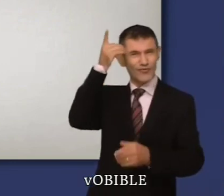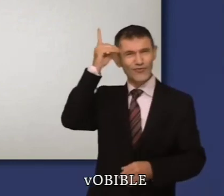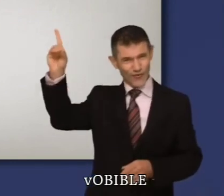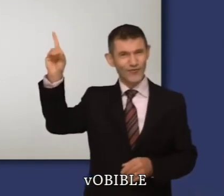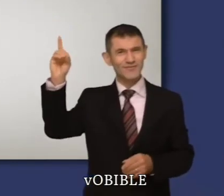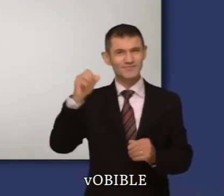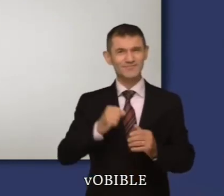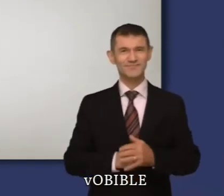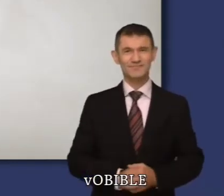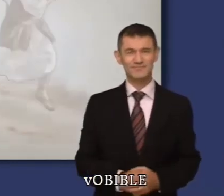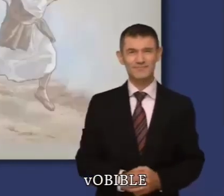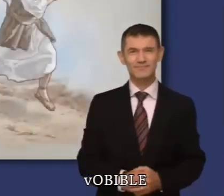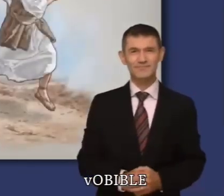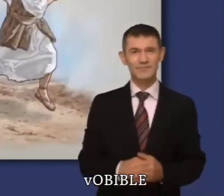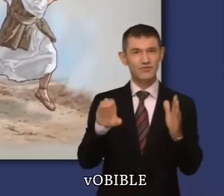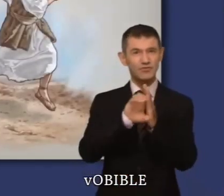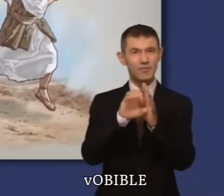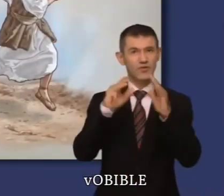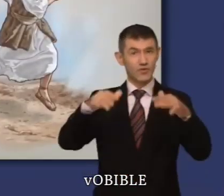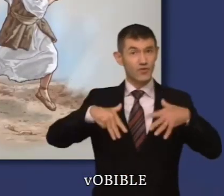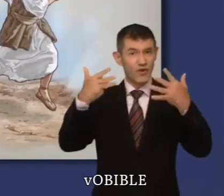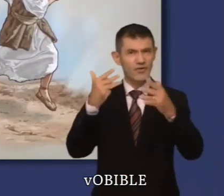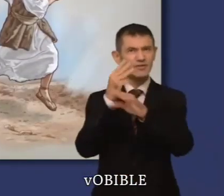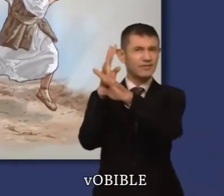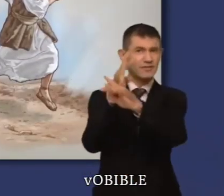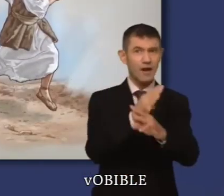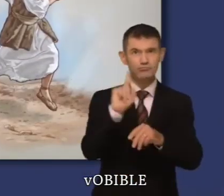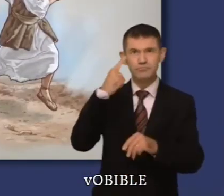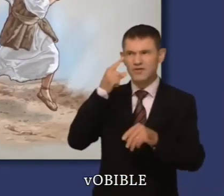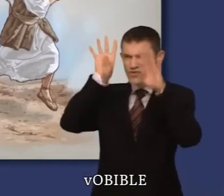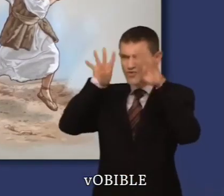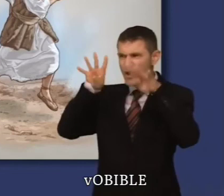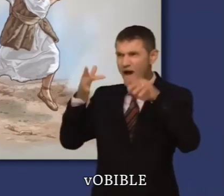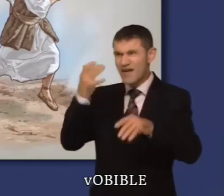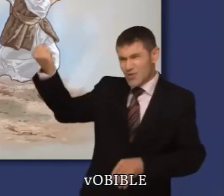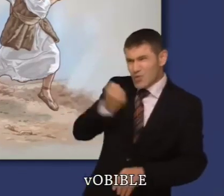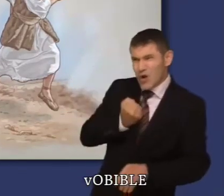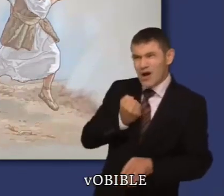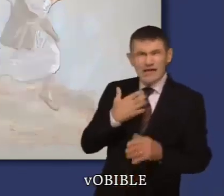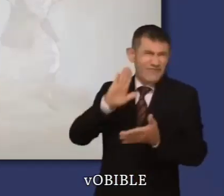Au chapitre 19, Élie fuit pour sauver sa vie quand Jézabel le menace de mort.